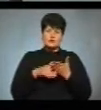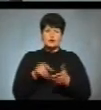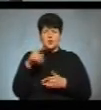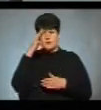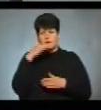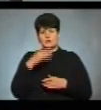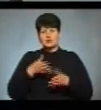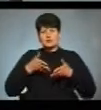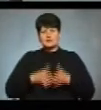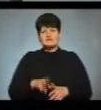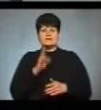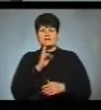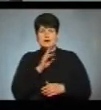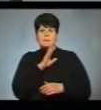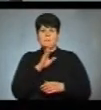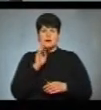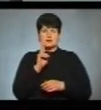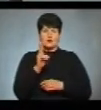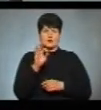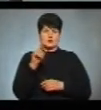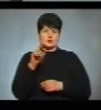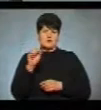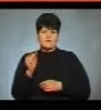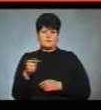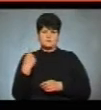народився в Кременці, мати в Козові на Тернопільщині.